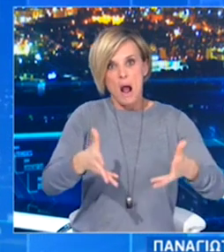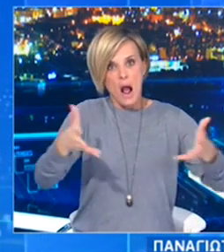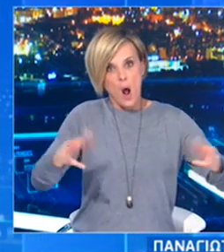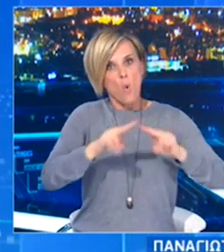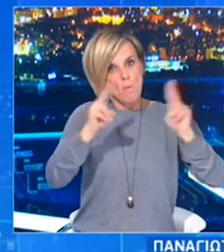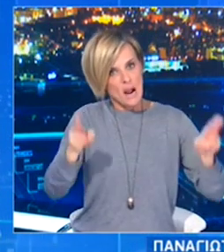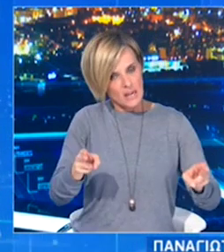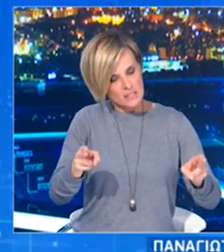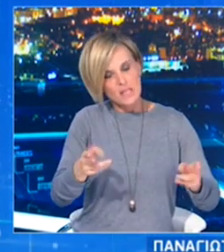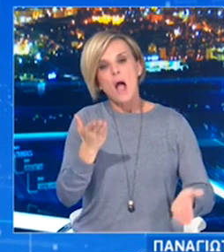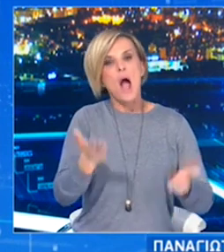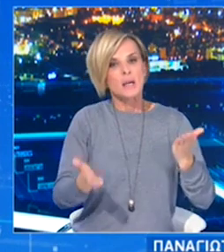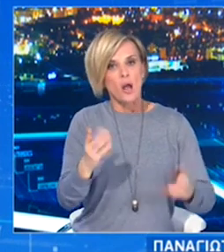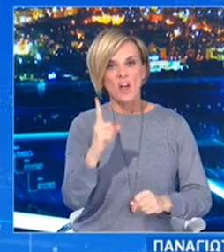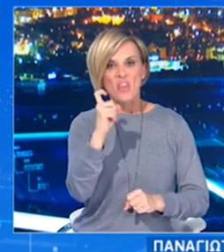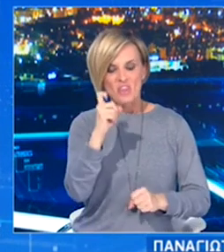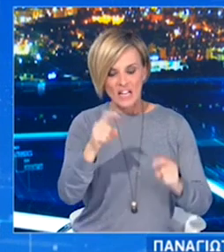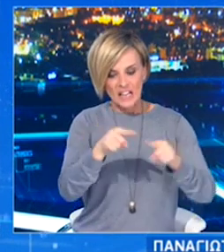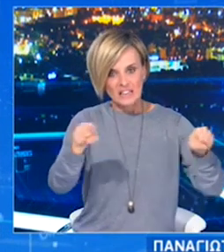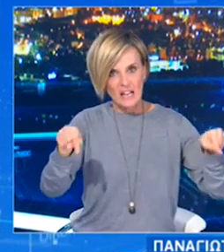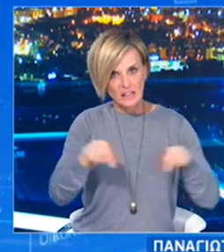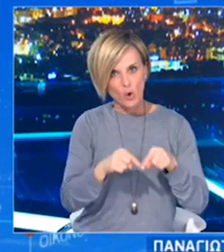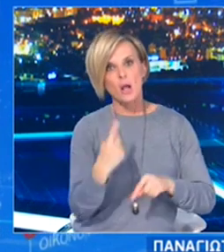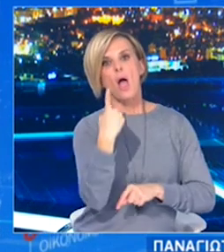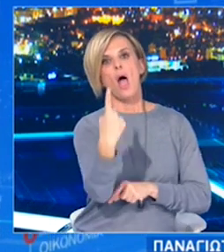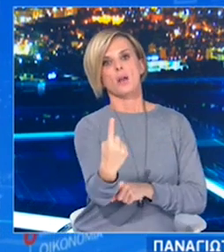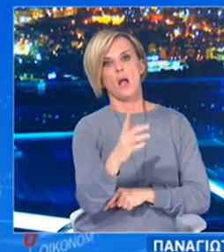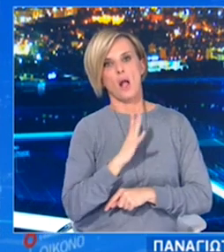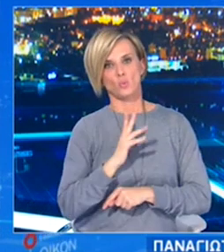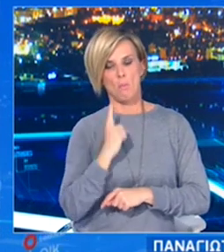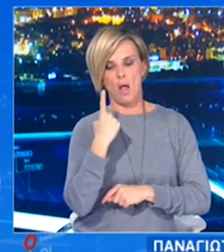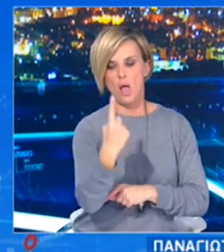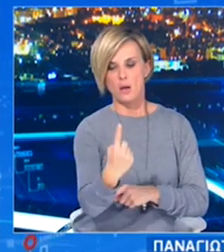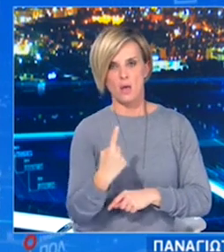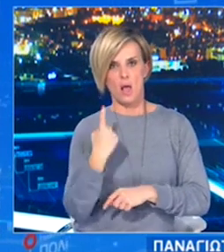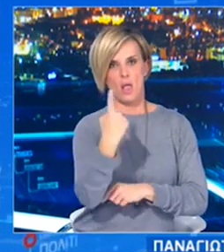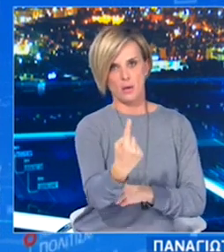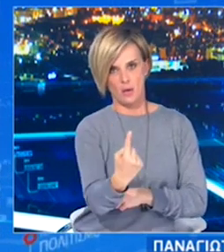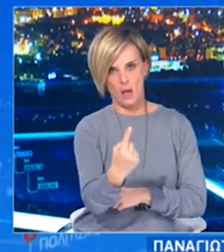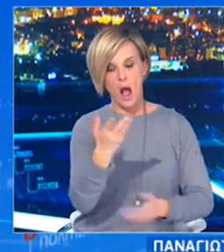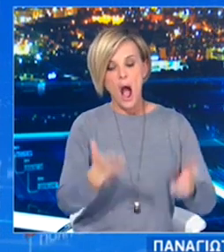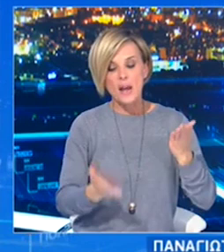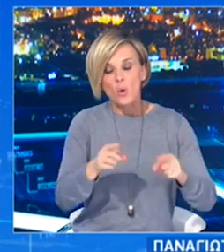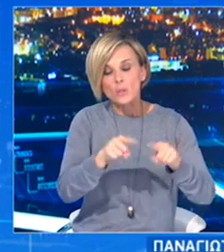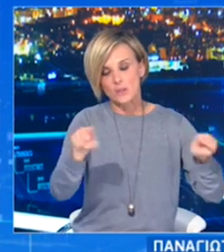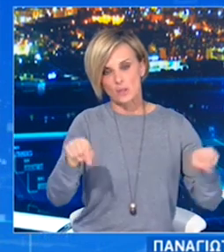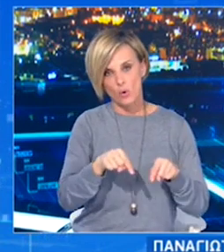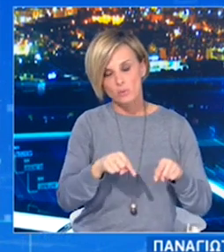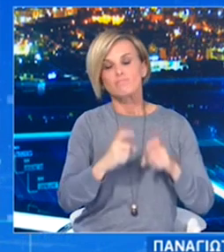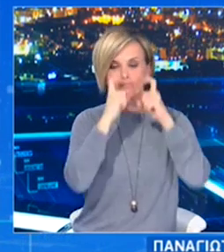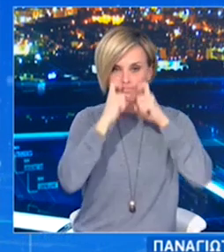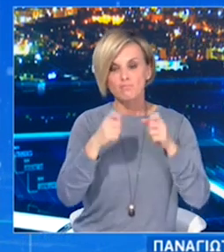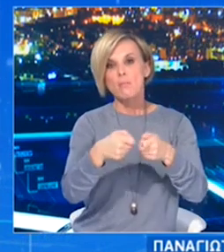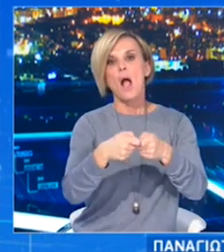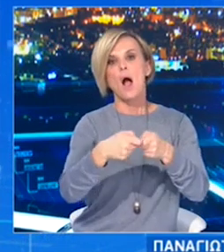Είναι υποχρεωτική χρήση μάσκας από όλους, προσωπικό εργασίας, επισκέπτες, καταναλωτικό κοινό, η τήρηση της απόστασης των 2